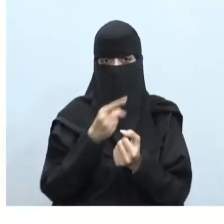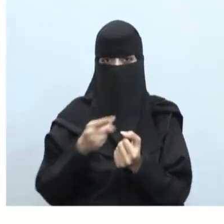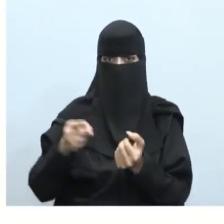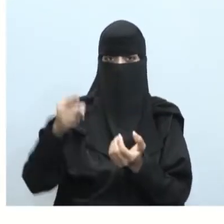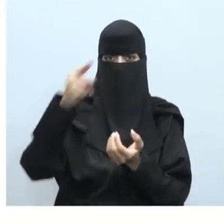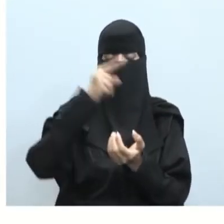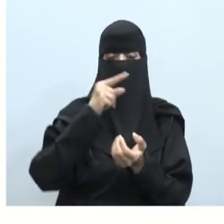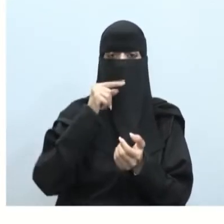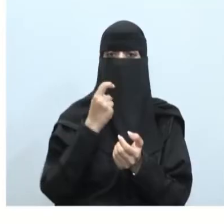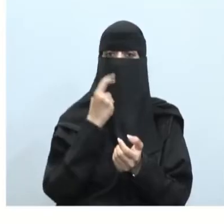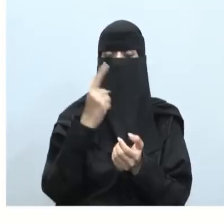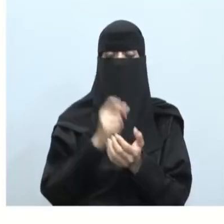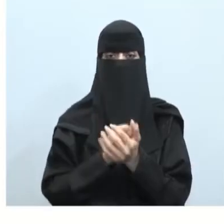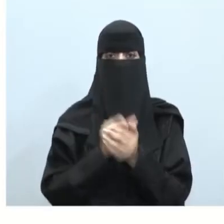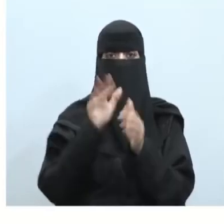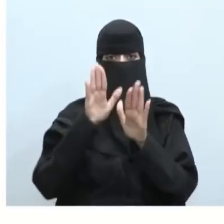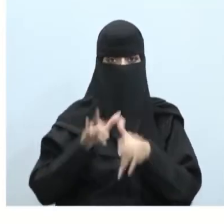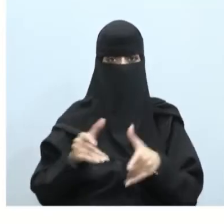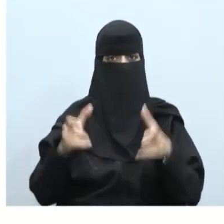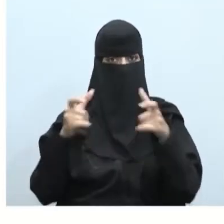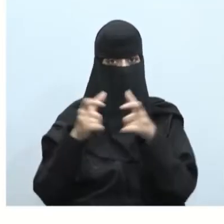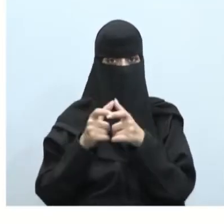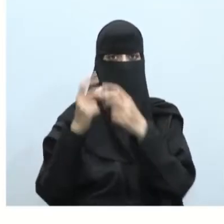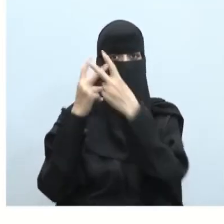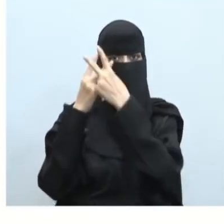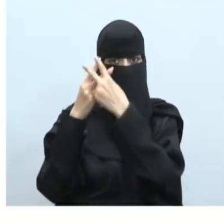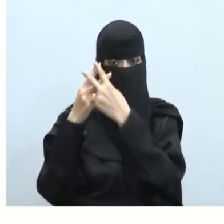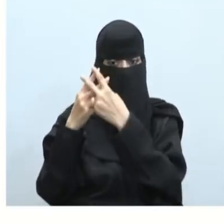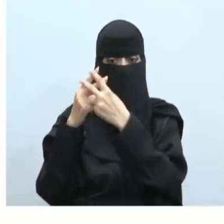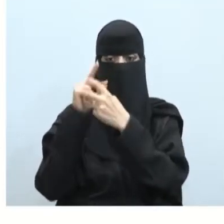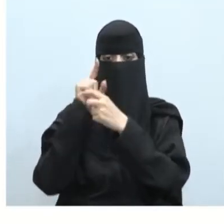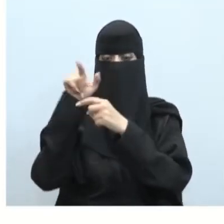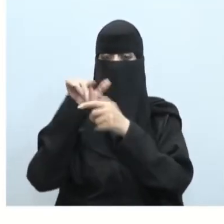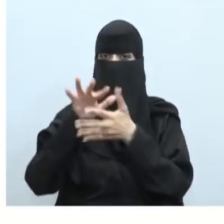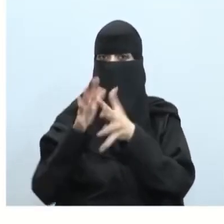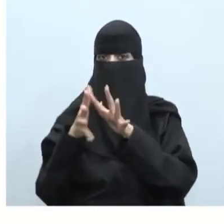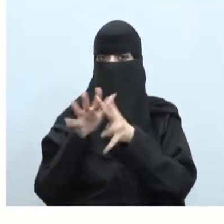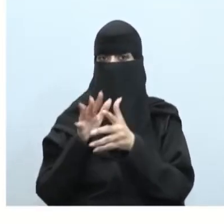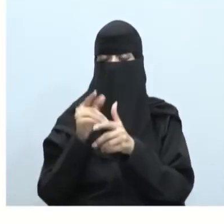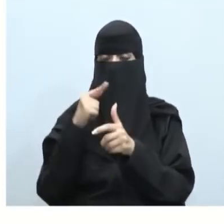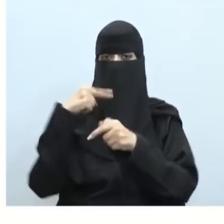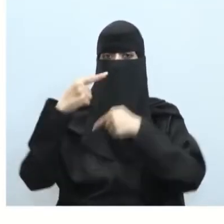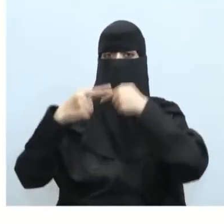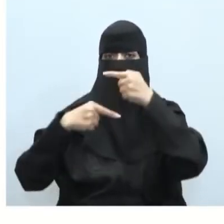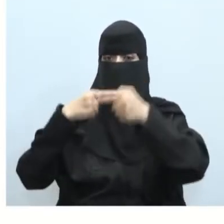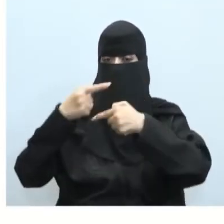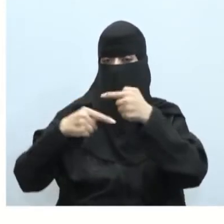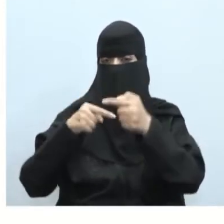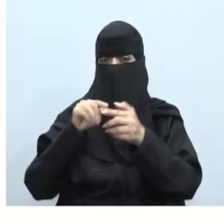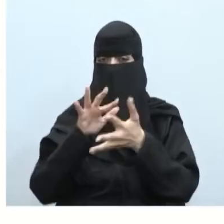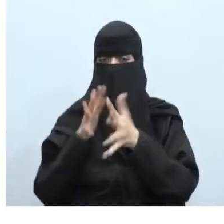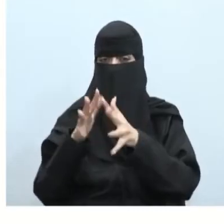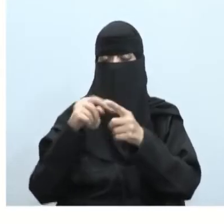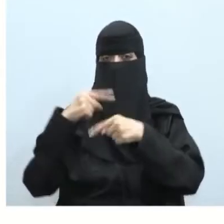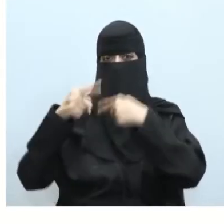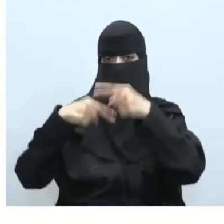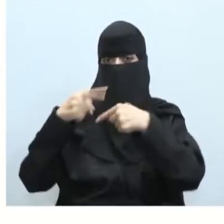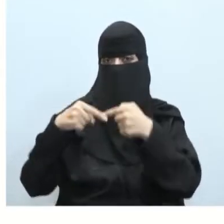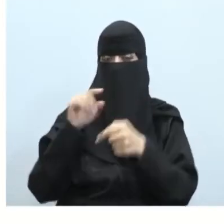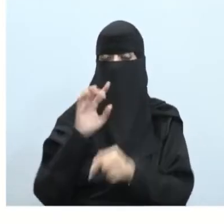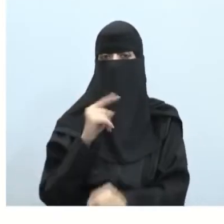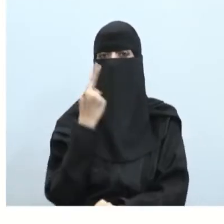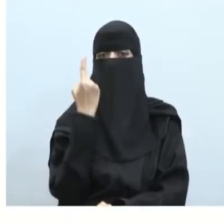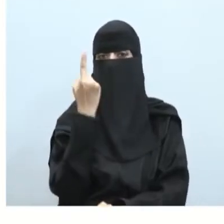السنة إذن تجمعات النجوم أبناء وبنات الطلاب تكون عادة أو أحياناً منفردة